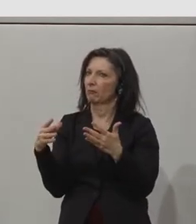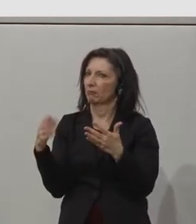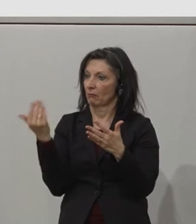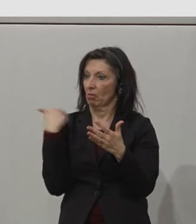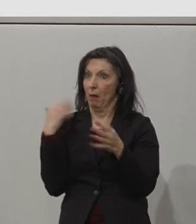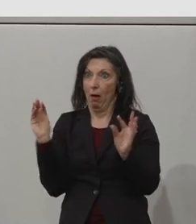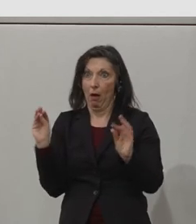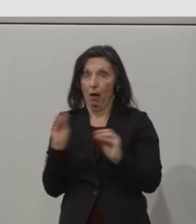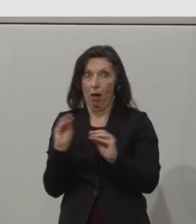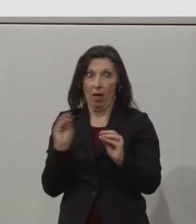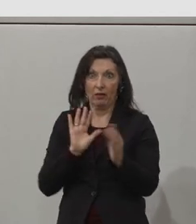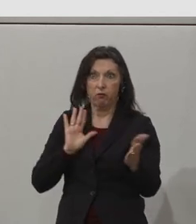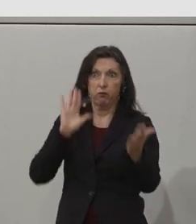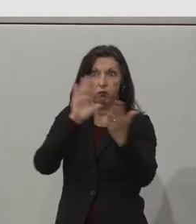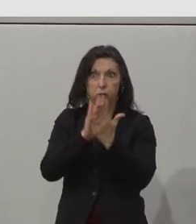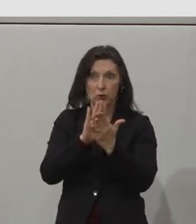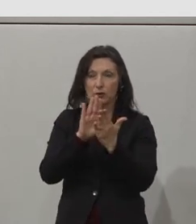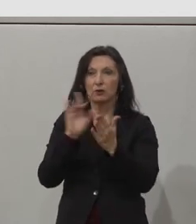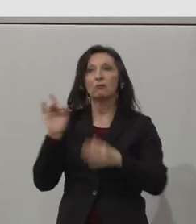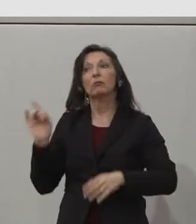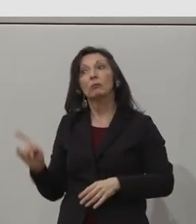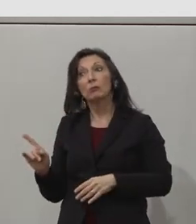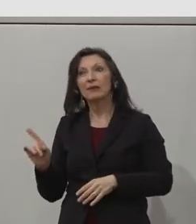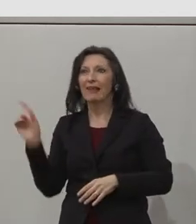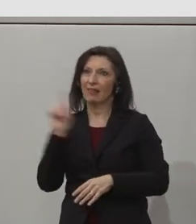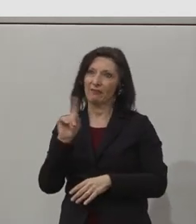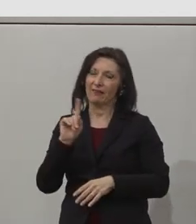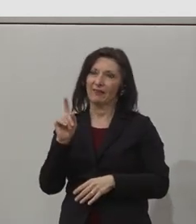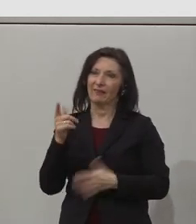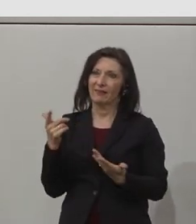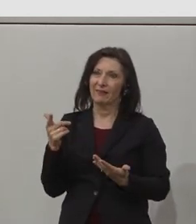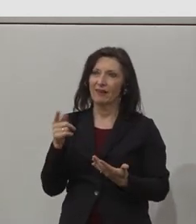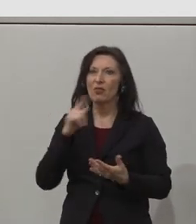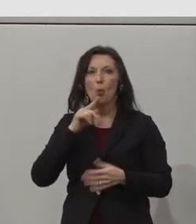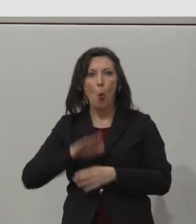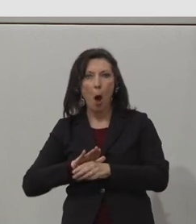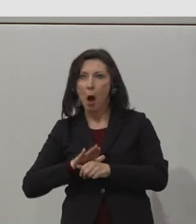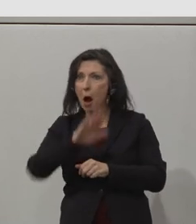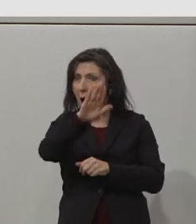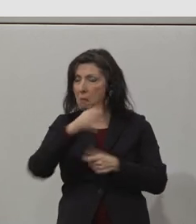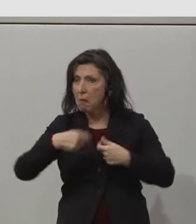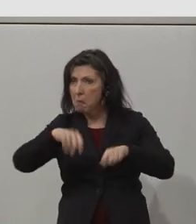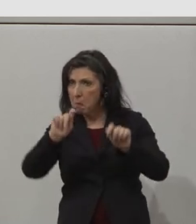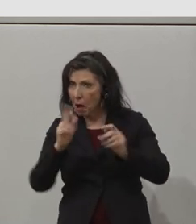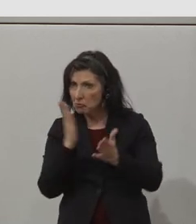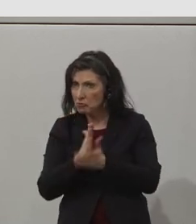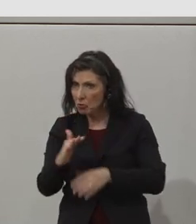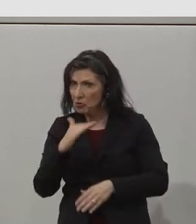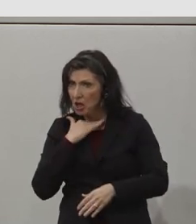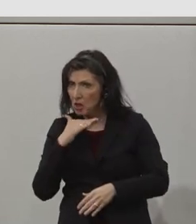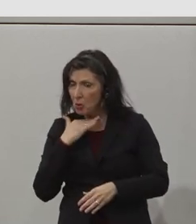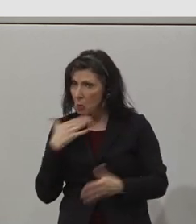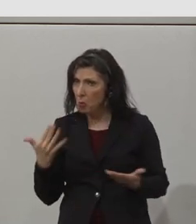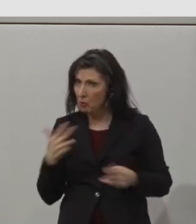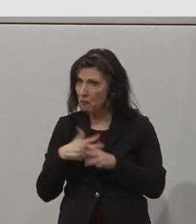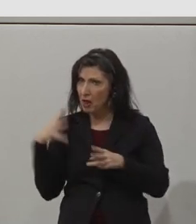to simply add a ramp to a building that was designed without any consideration to a person who is